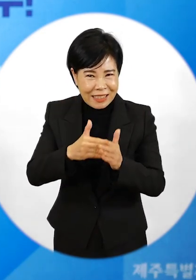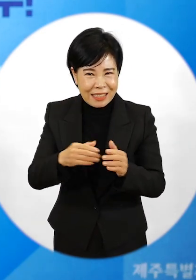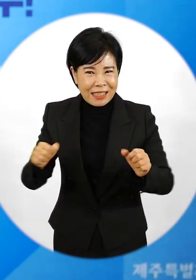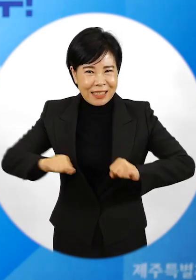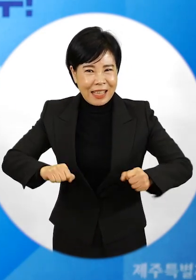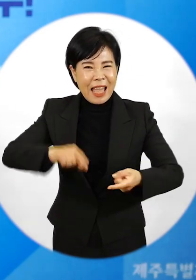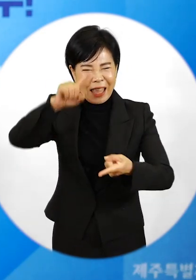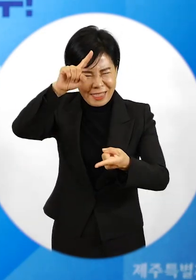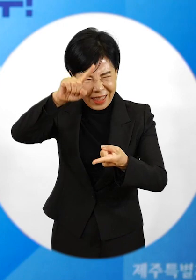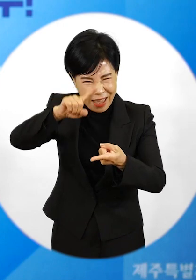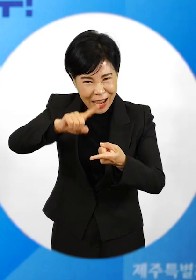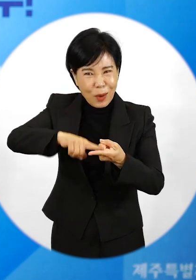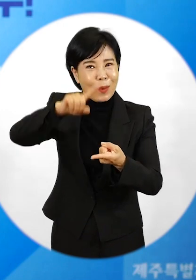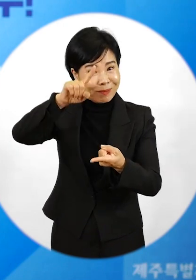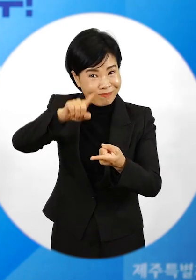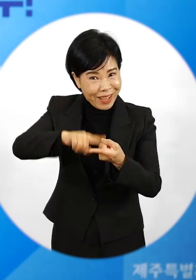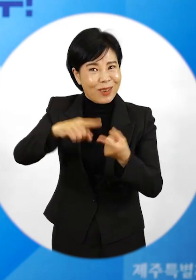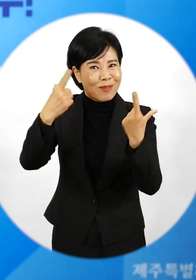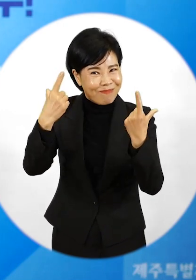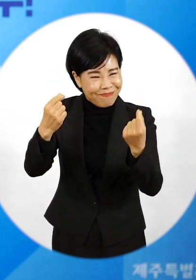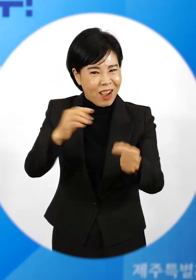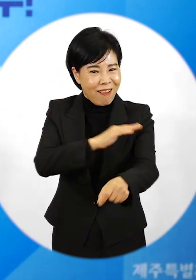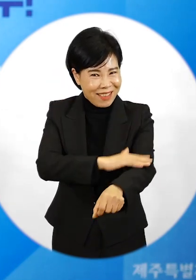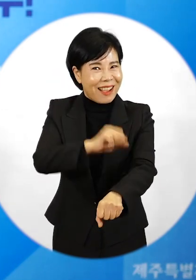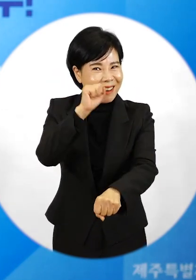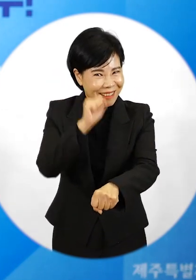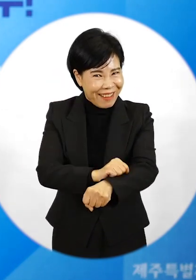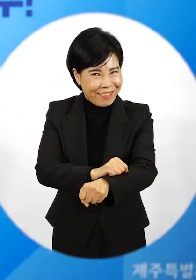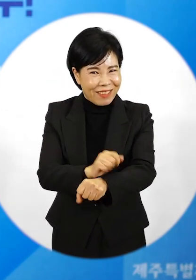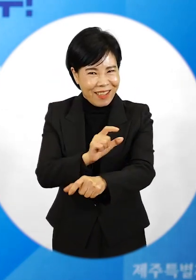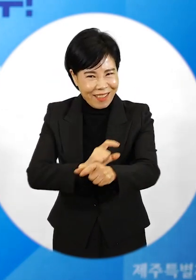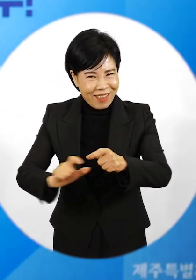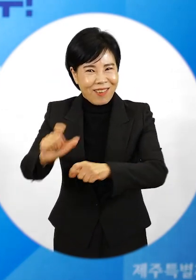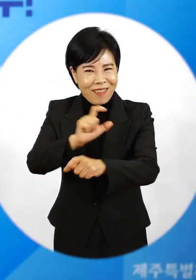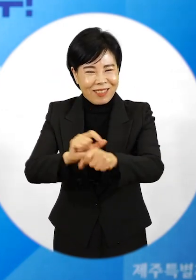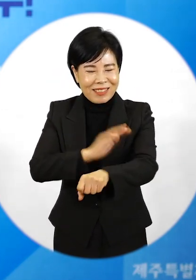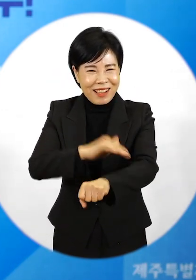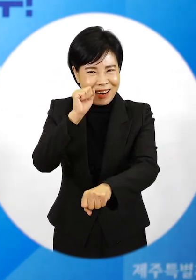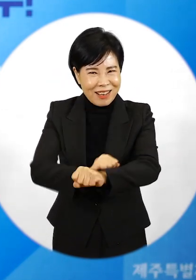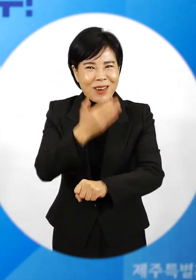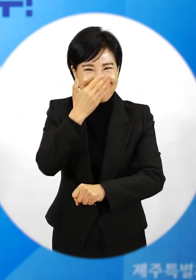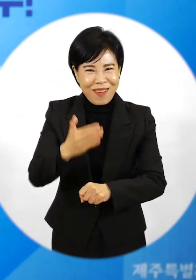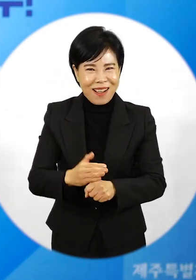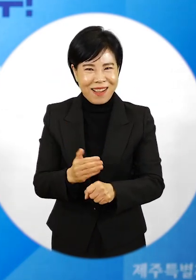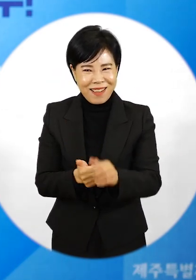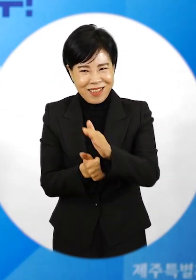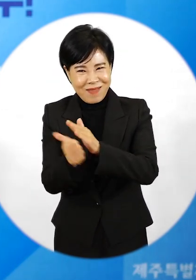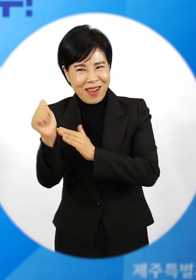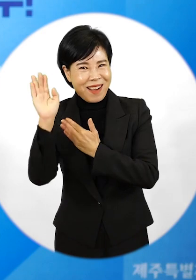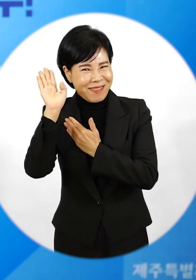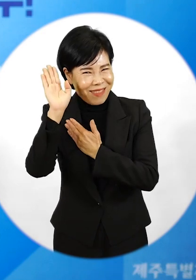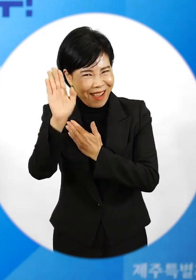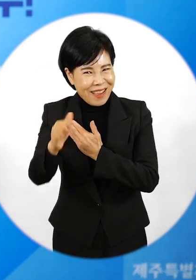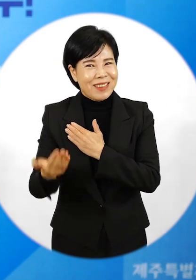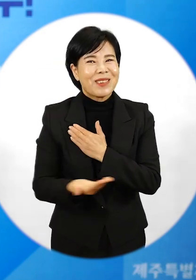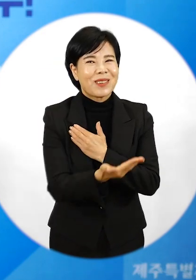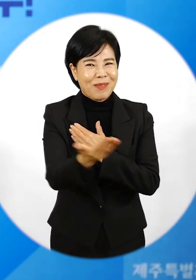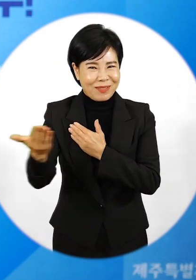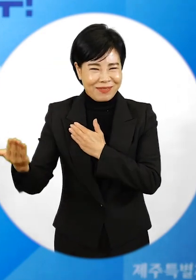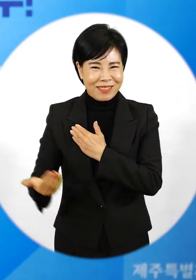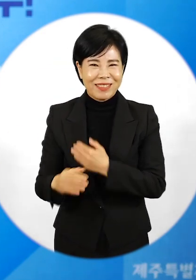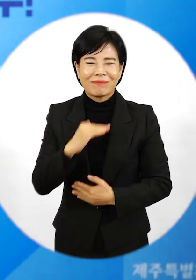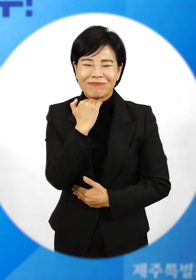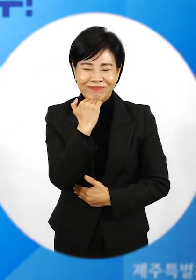하는 것 뿐입니다. 잘 해왔고 더 잘할 수 있습니다. 희망찬 내일이 여러분을 기다릴